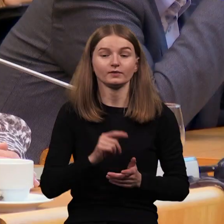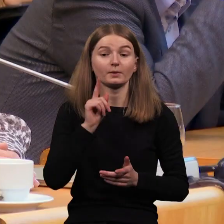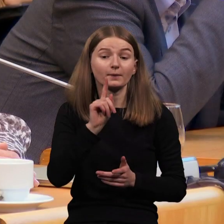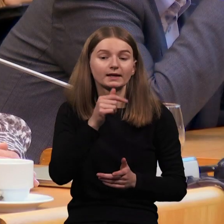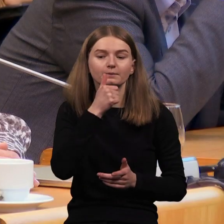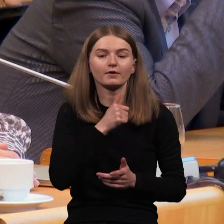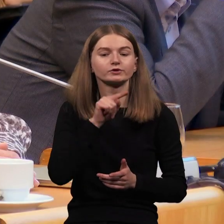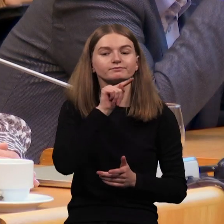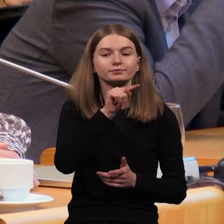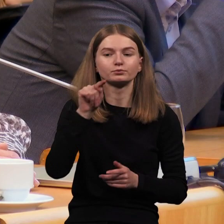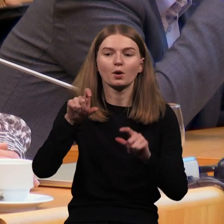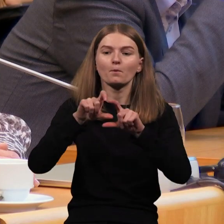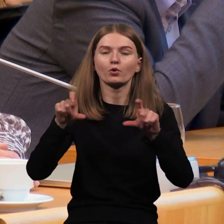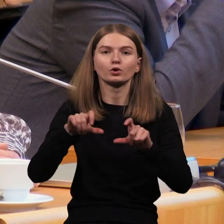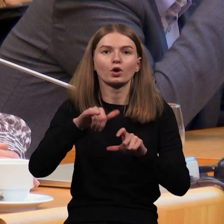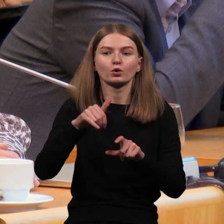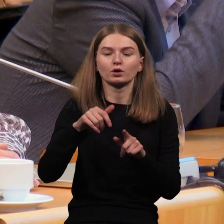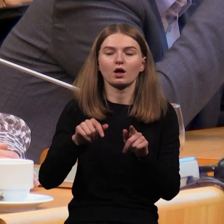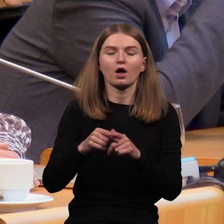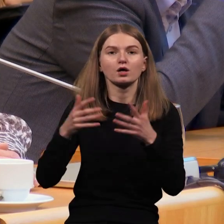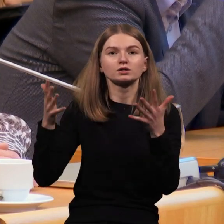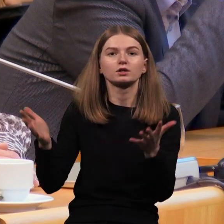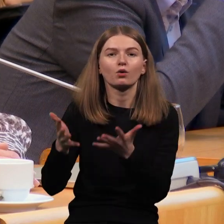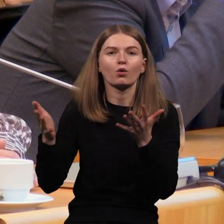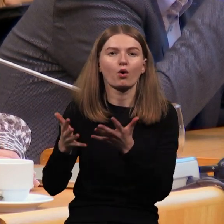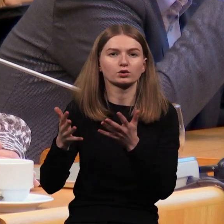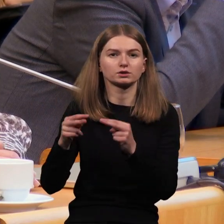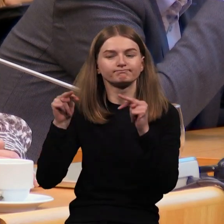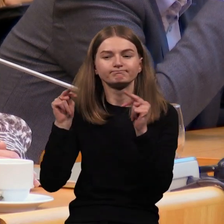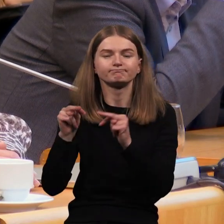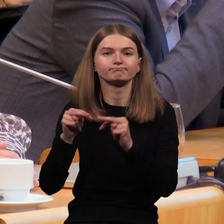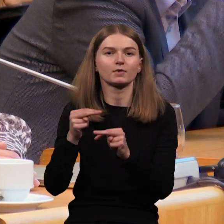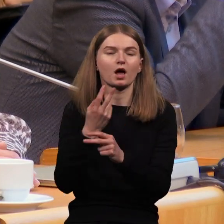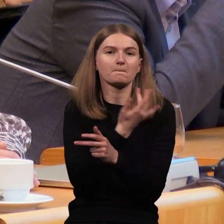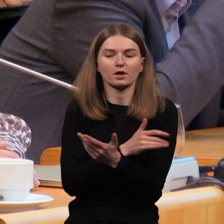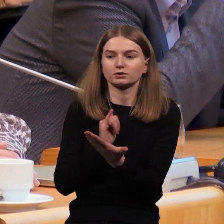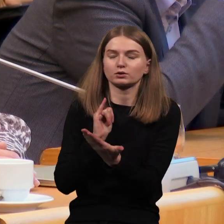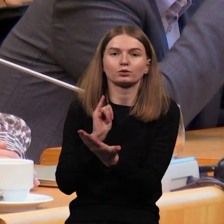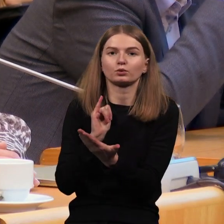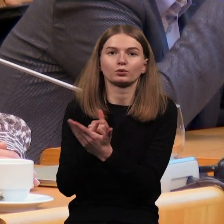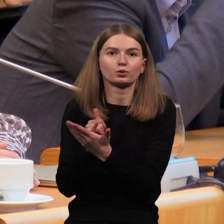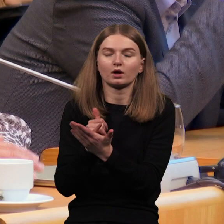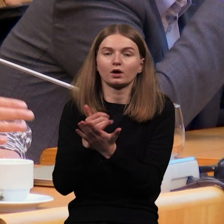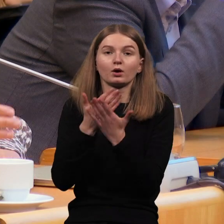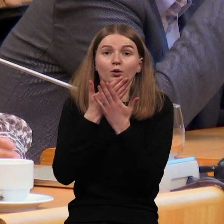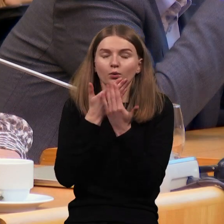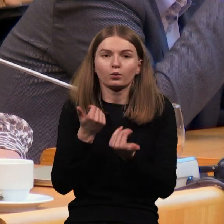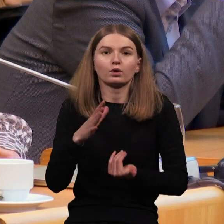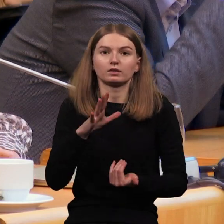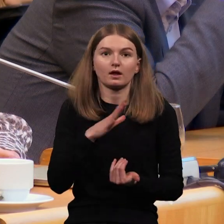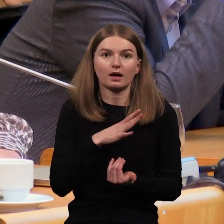tarkim, nėra galimybės užtikrintis laugos paslaugos. Šiandien nėra. Ir tėvai nori mokinį